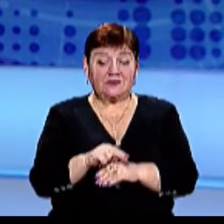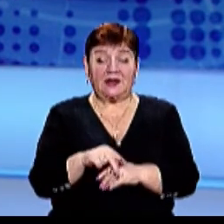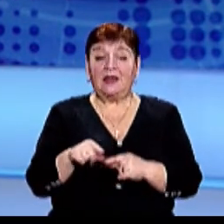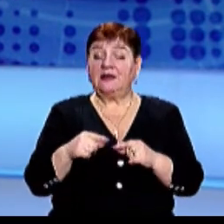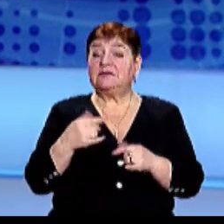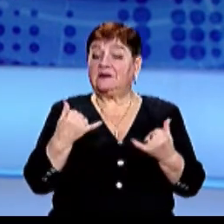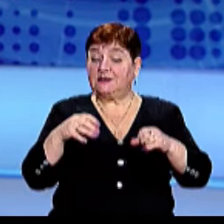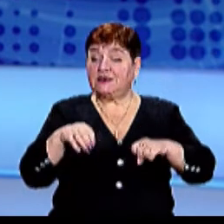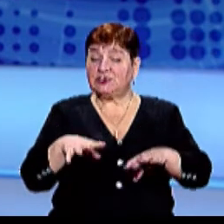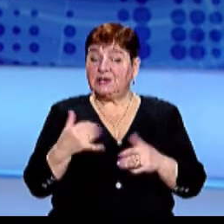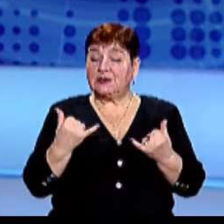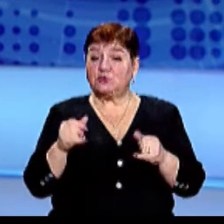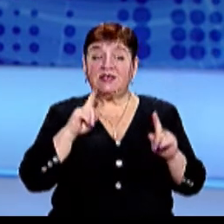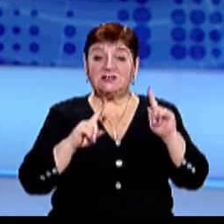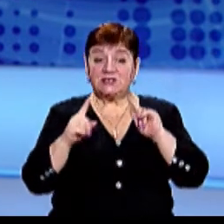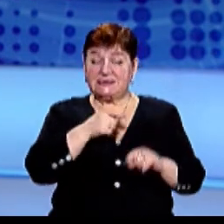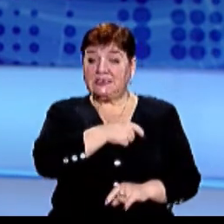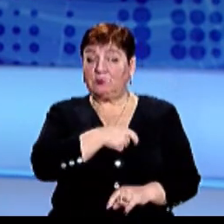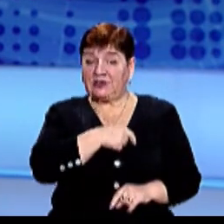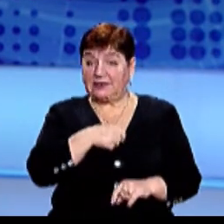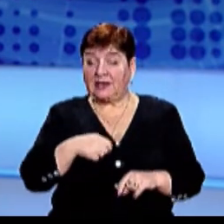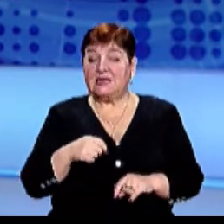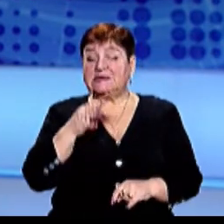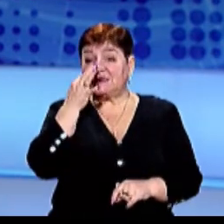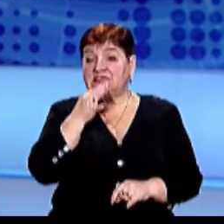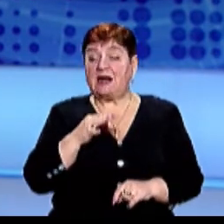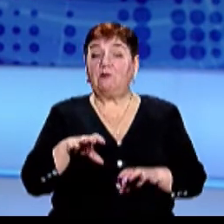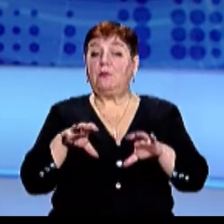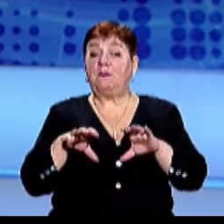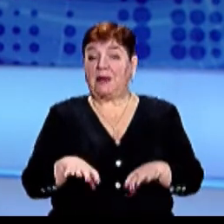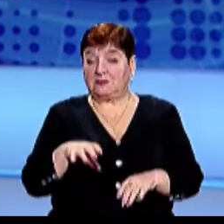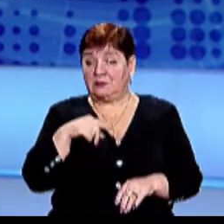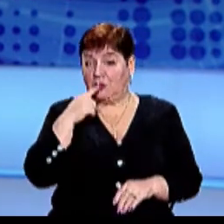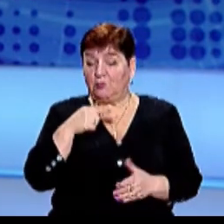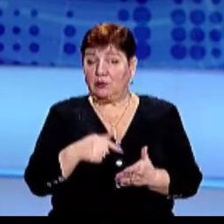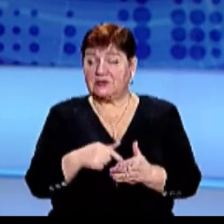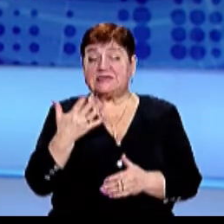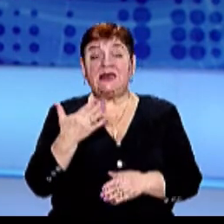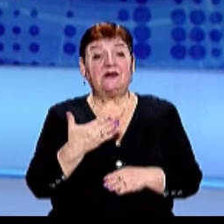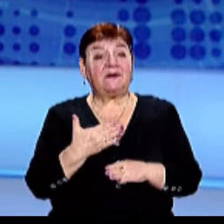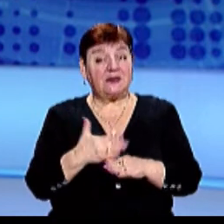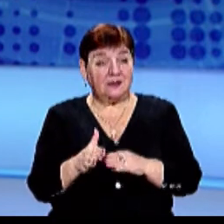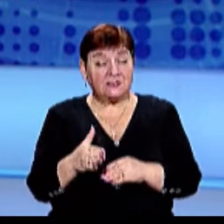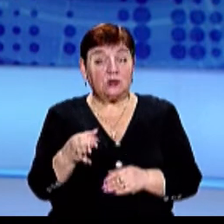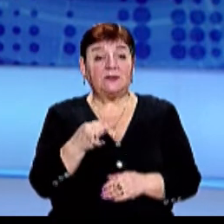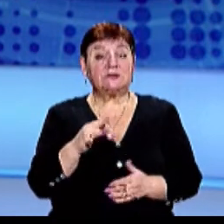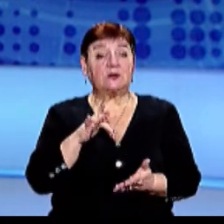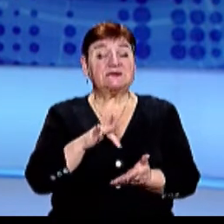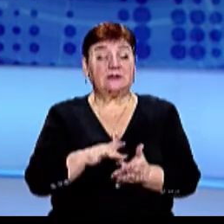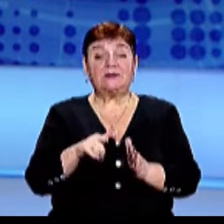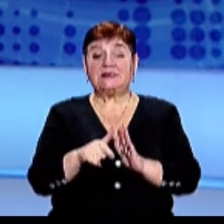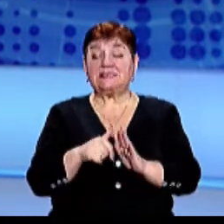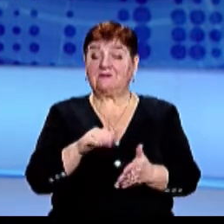депутати на сьогоднішній сесії, сказав міський голова Богдан Андріїв Скільки витратять коштів на ці роботи з бюджету обласного центру,